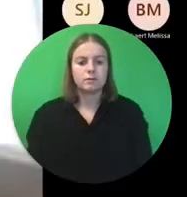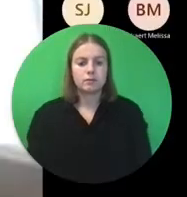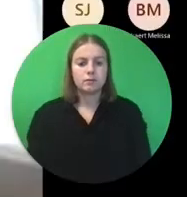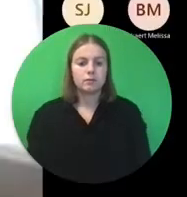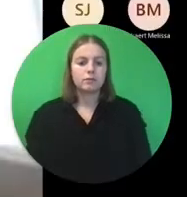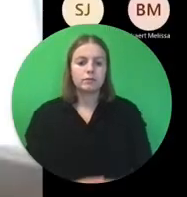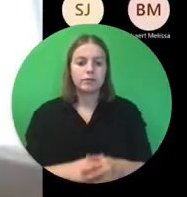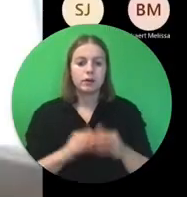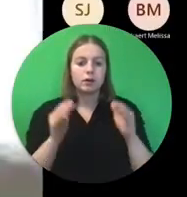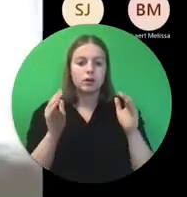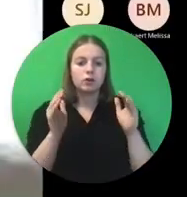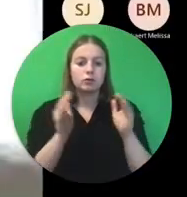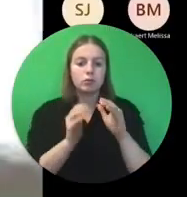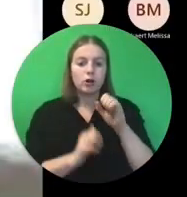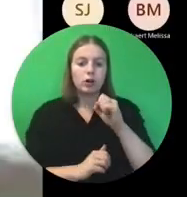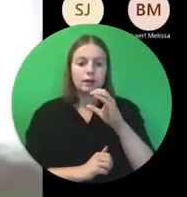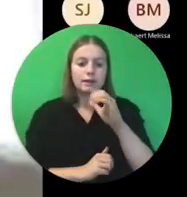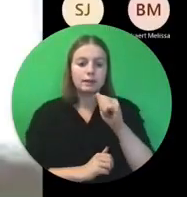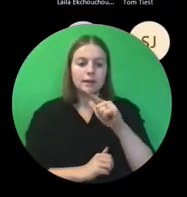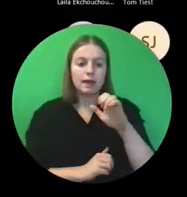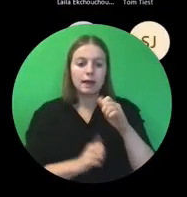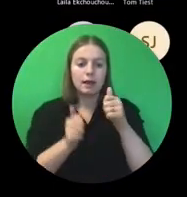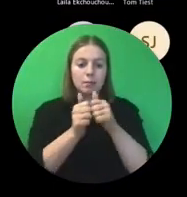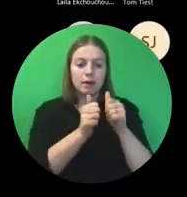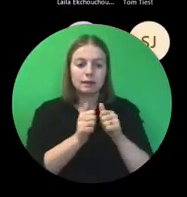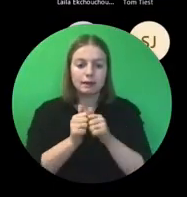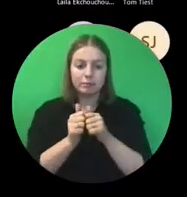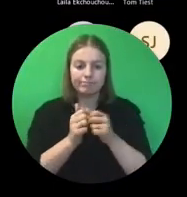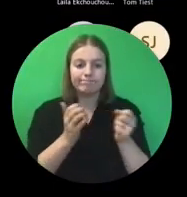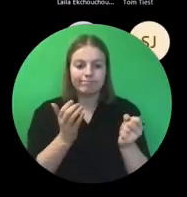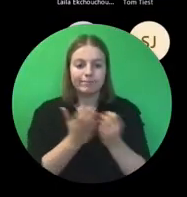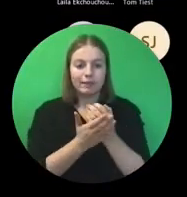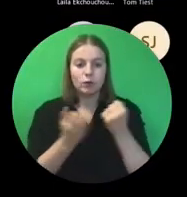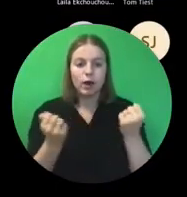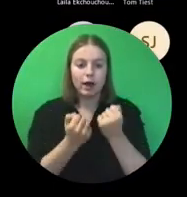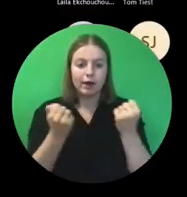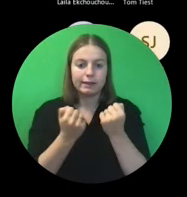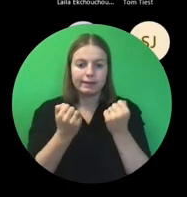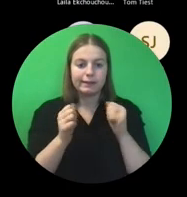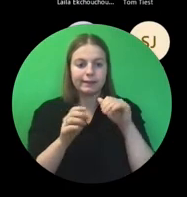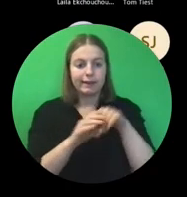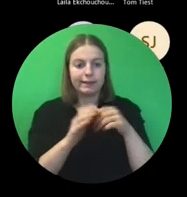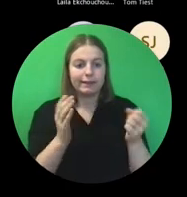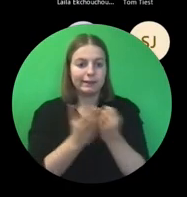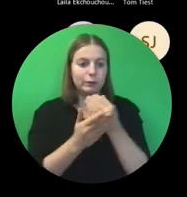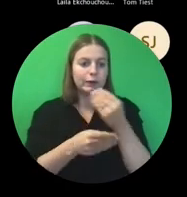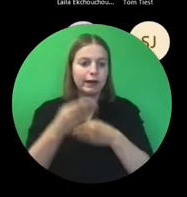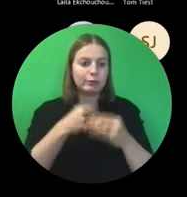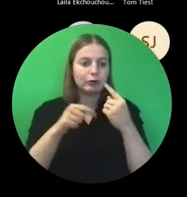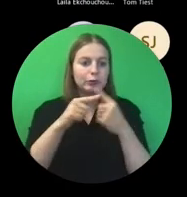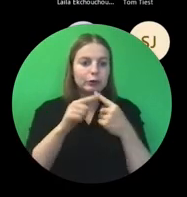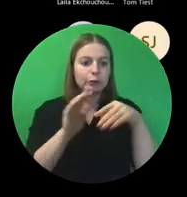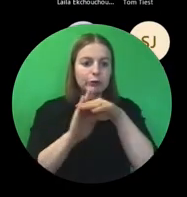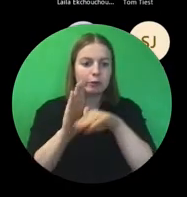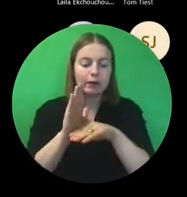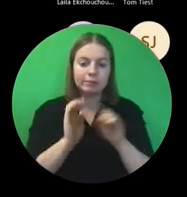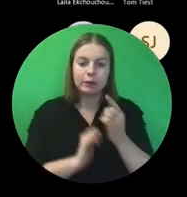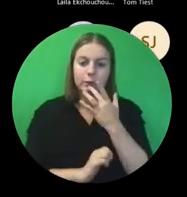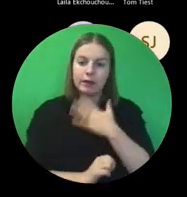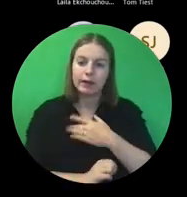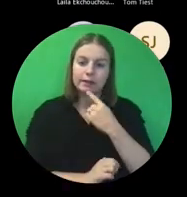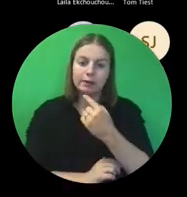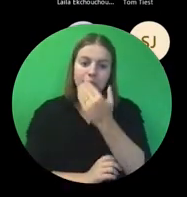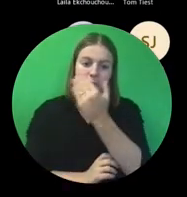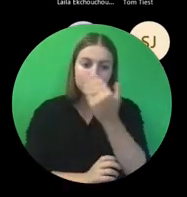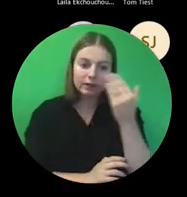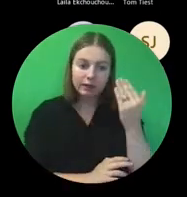De Small Scale Partnerships, een nieuwe actie binnen het nieuwe Erasmus Plus programma. Eerst en vooral proficiat met jullie